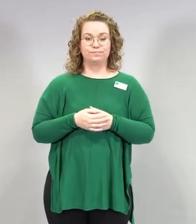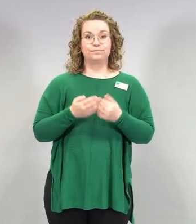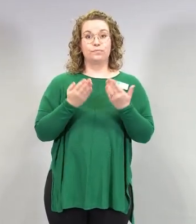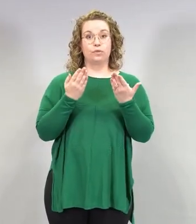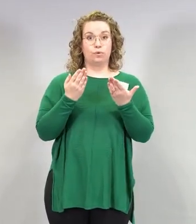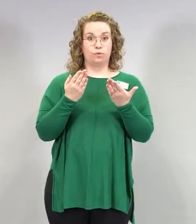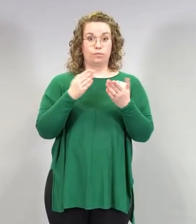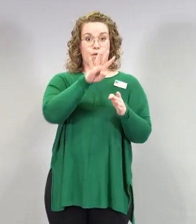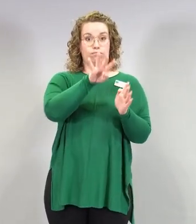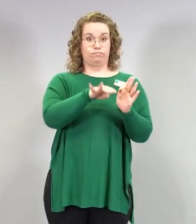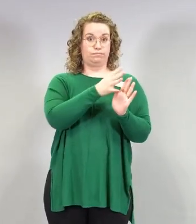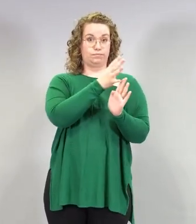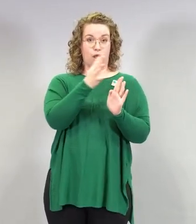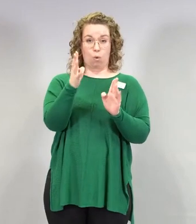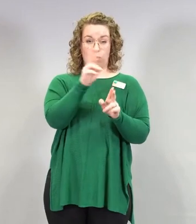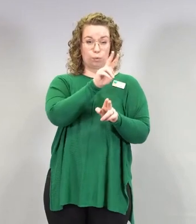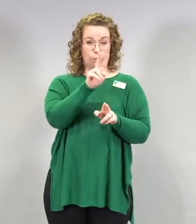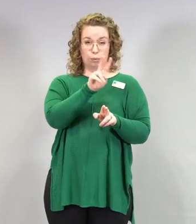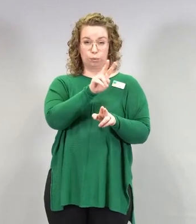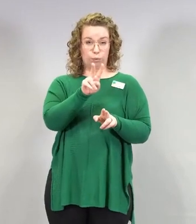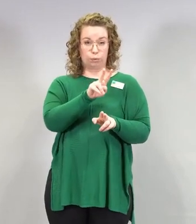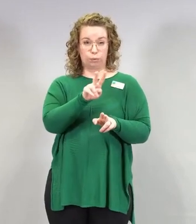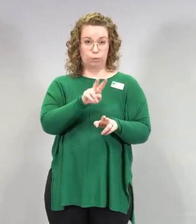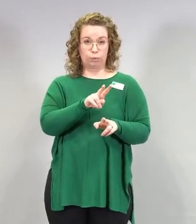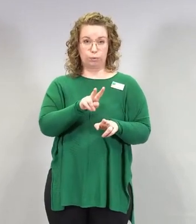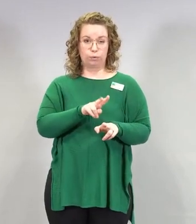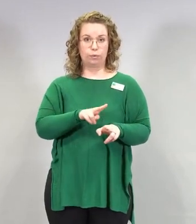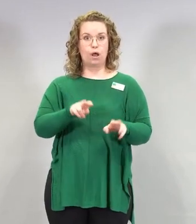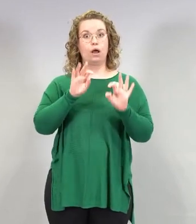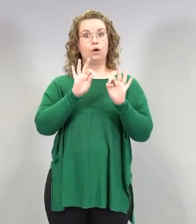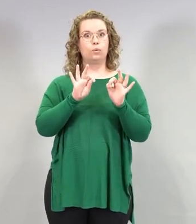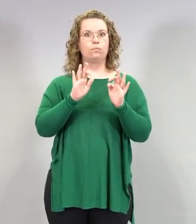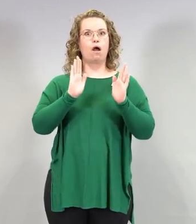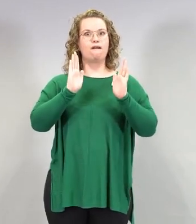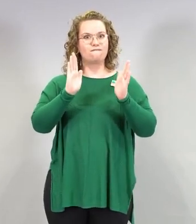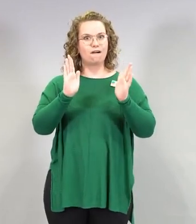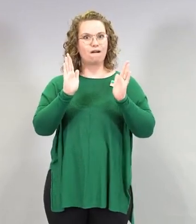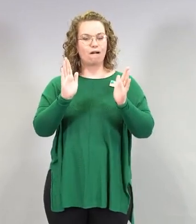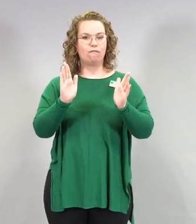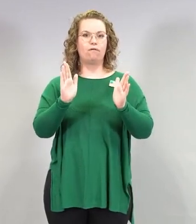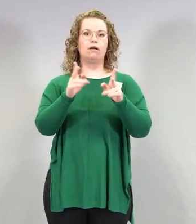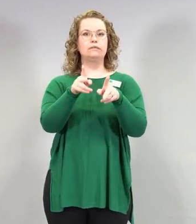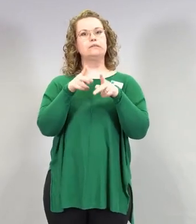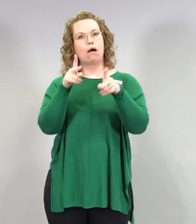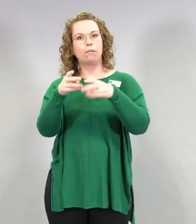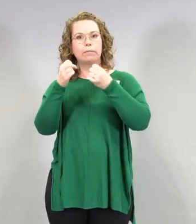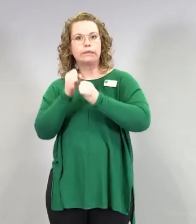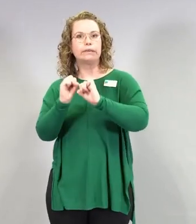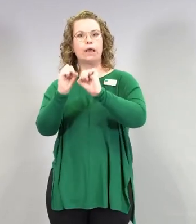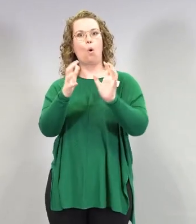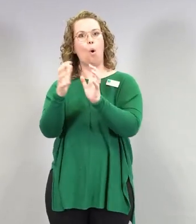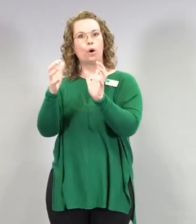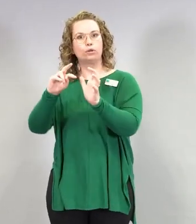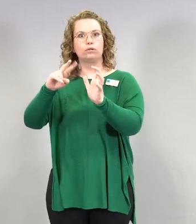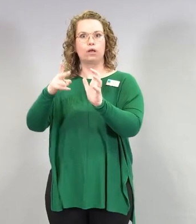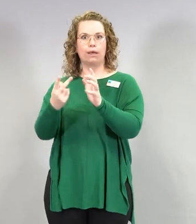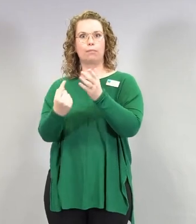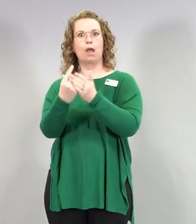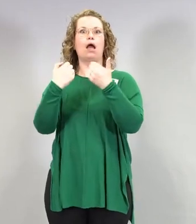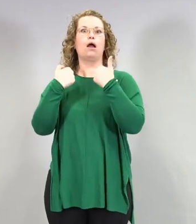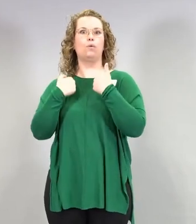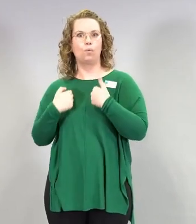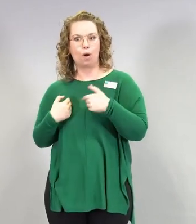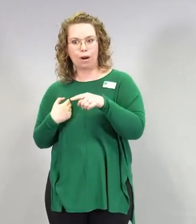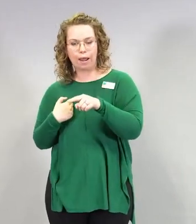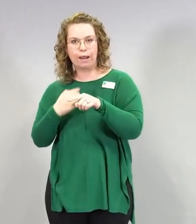missä kohtaa tämmöisten vakavien tehohoitosten tai kuolemaan johtavien tautien ilmaantuvuus